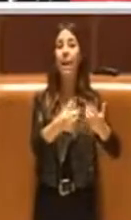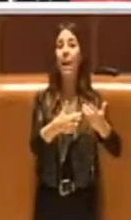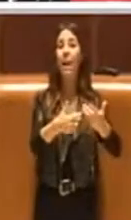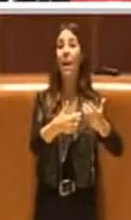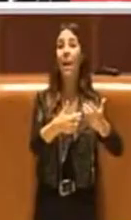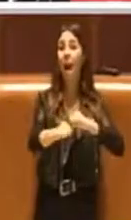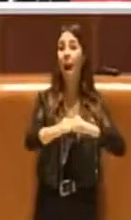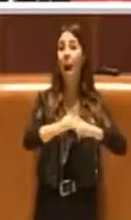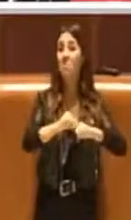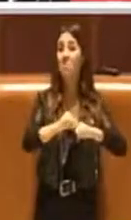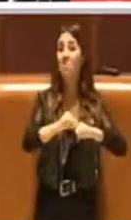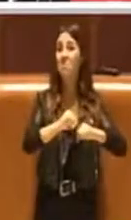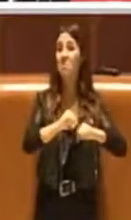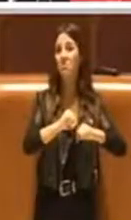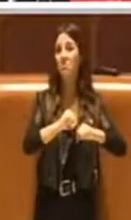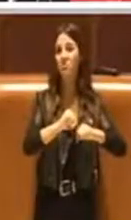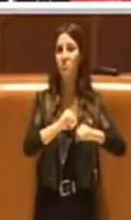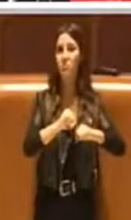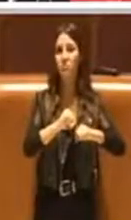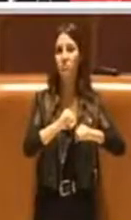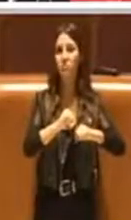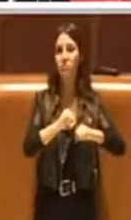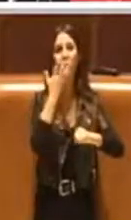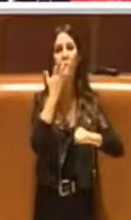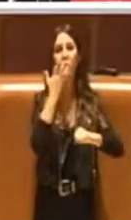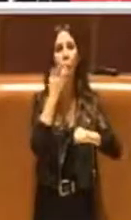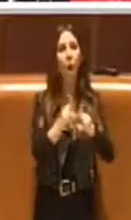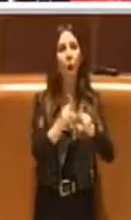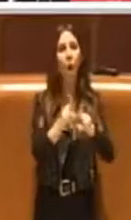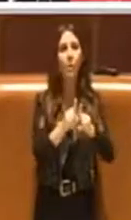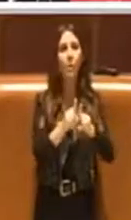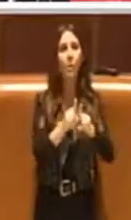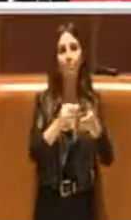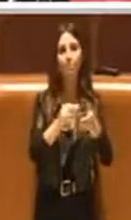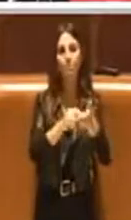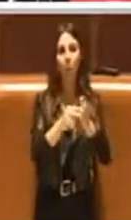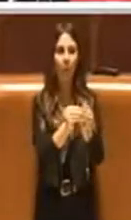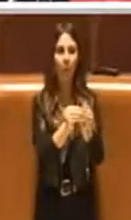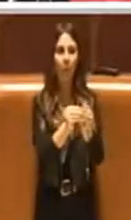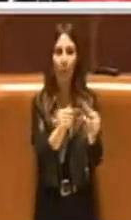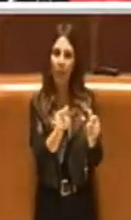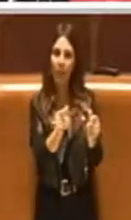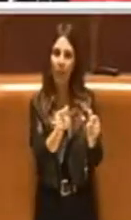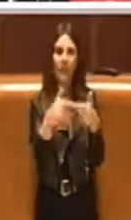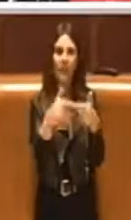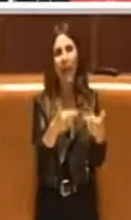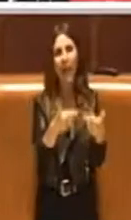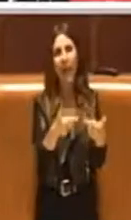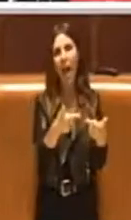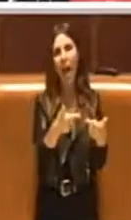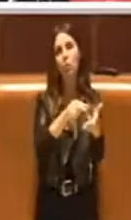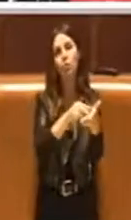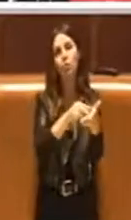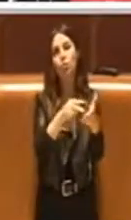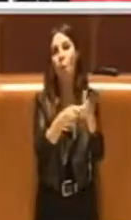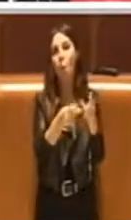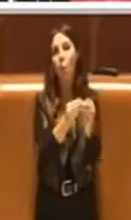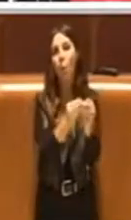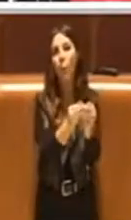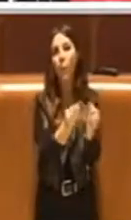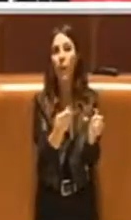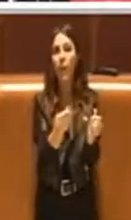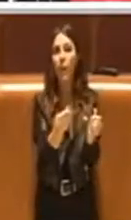porre rimedio a quelle che le vicende che